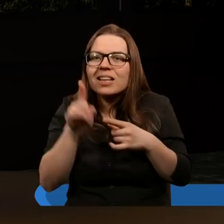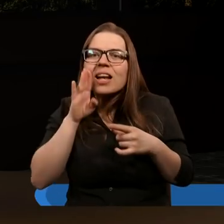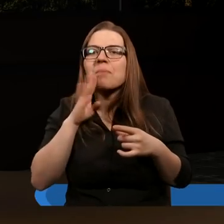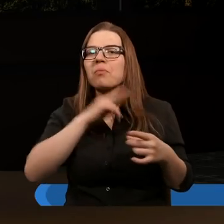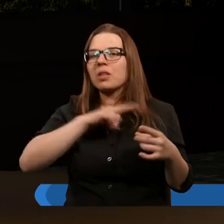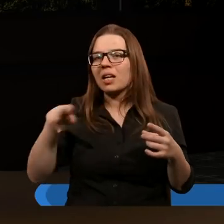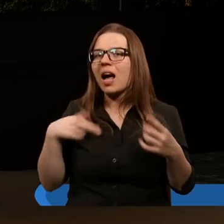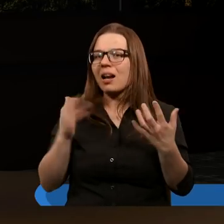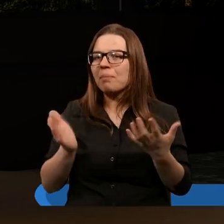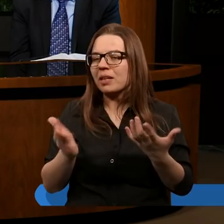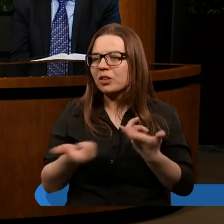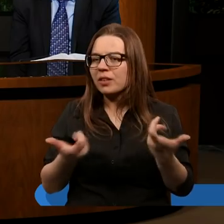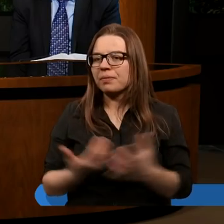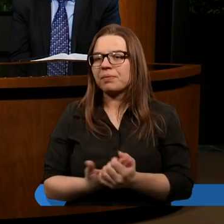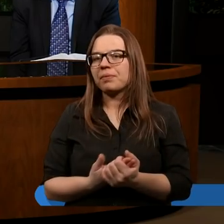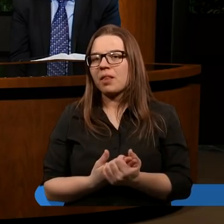nas te słowa mogą pocieszyć.